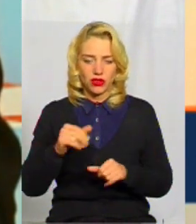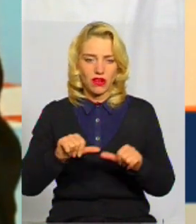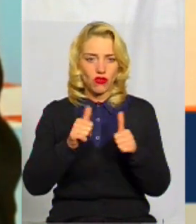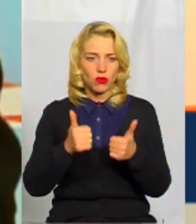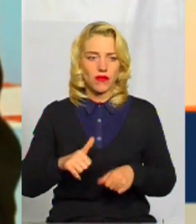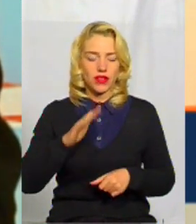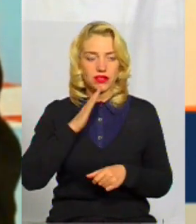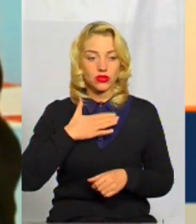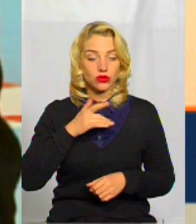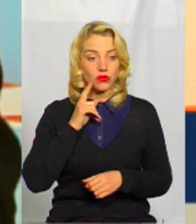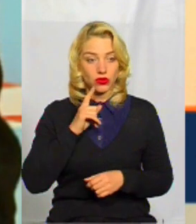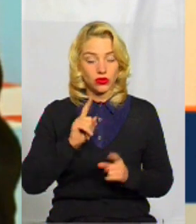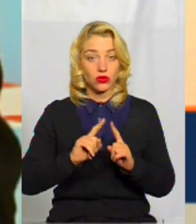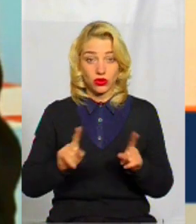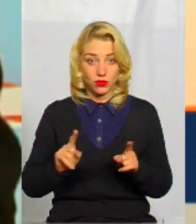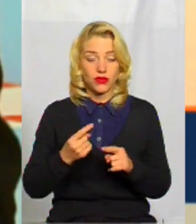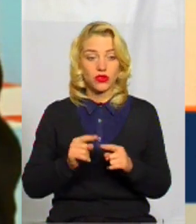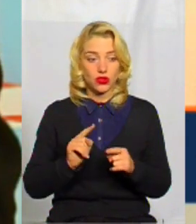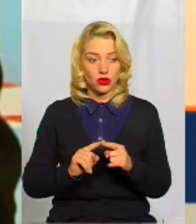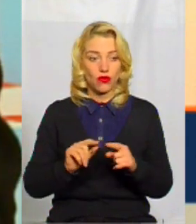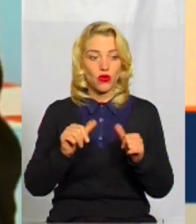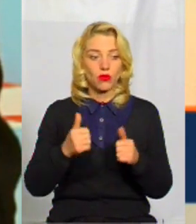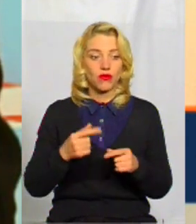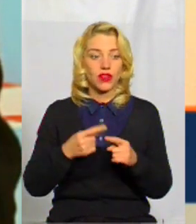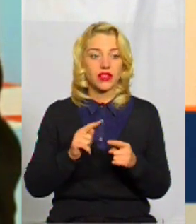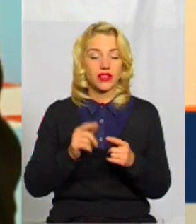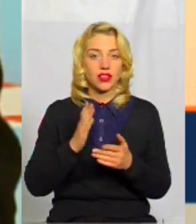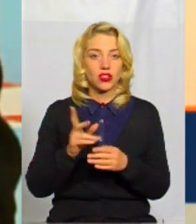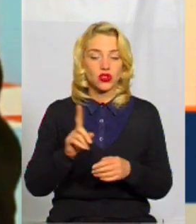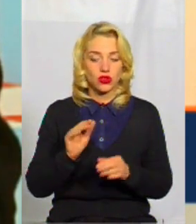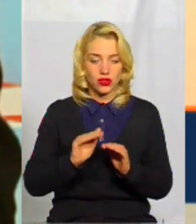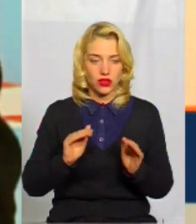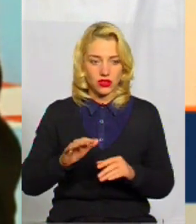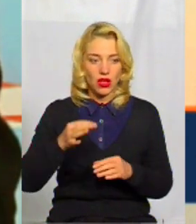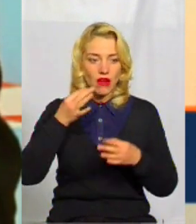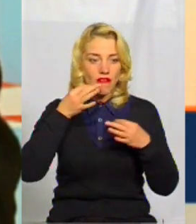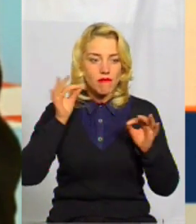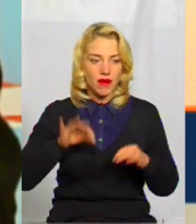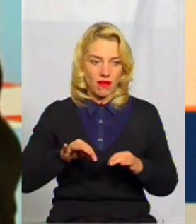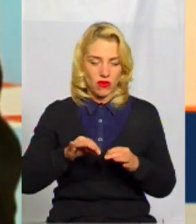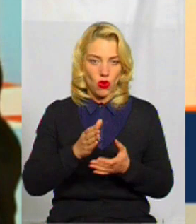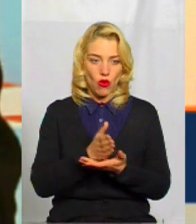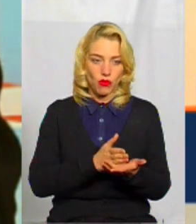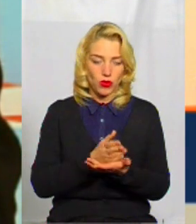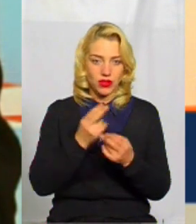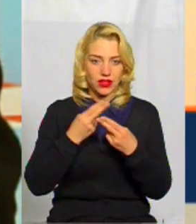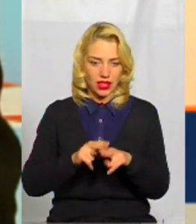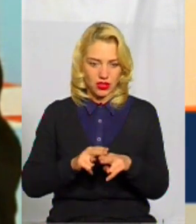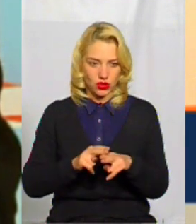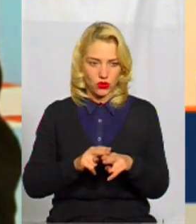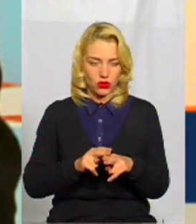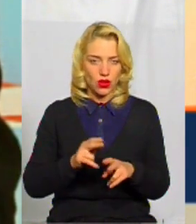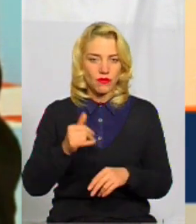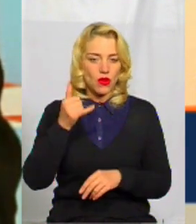нашої молоді. Особливістю цього формування є те, що діти вправно оперують технікою,